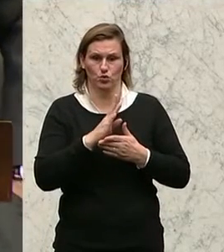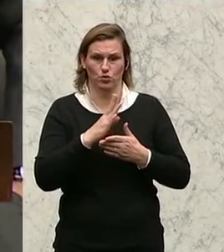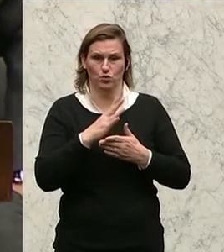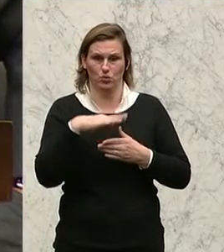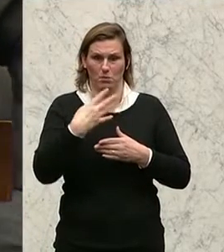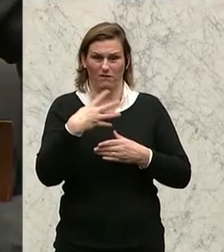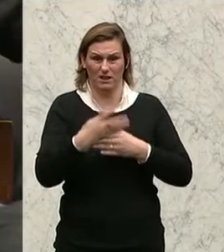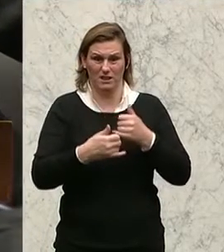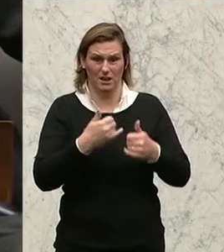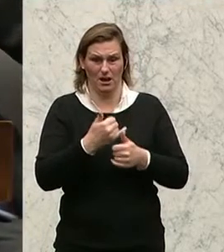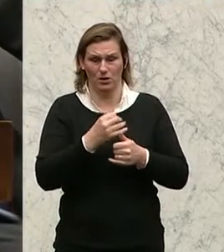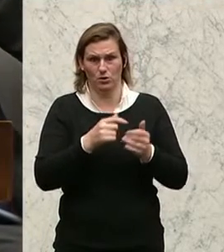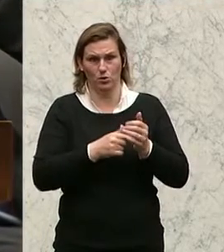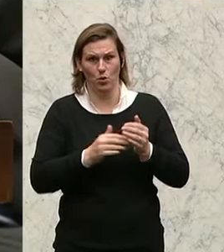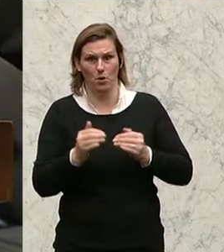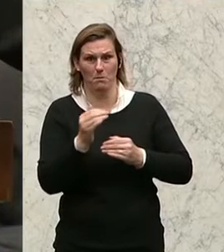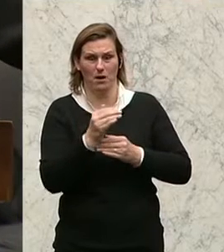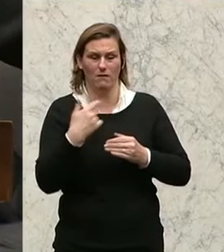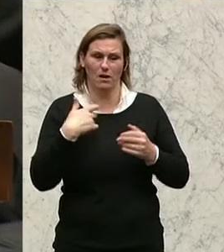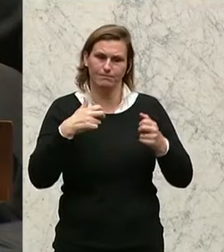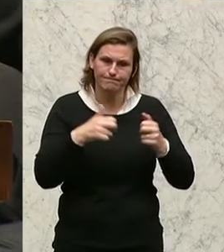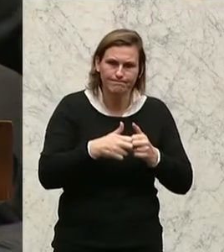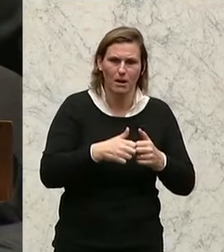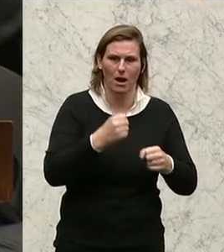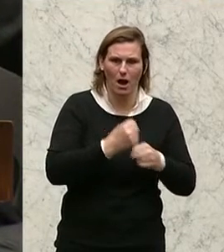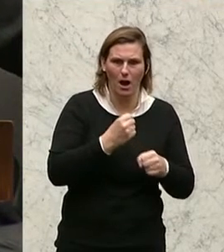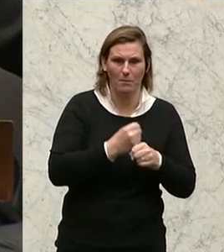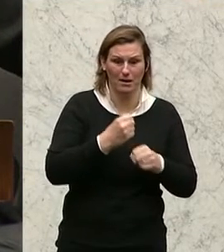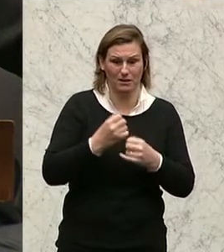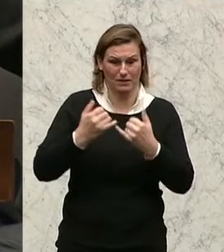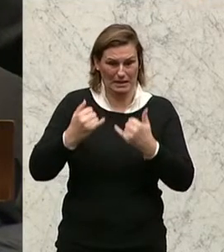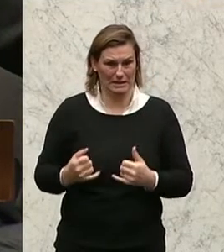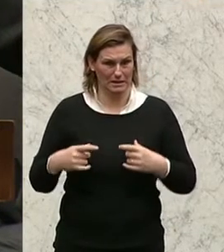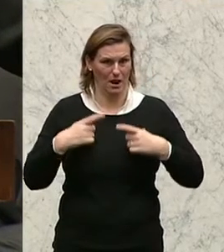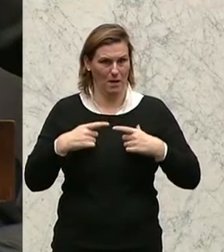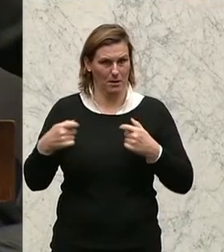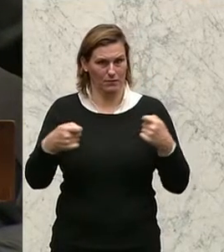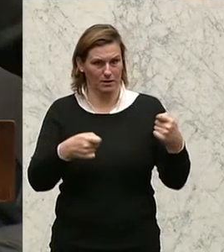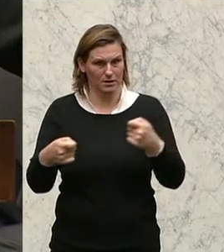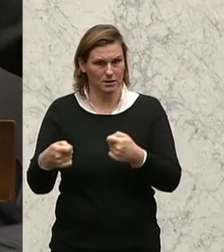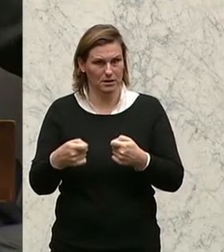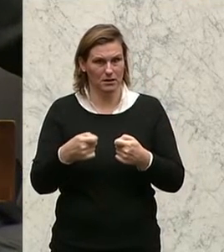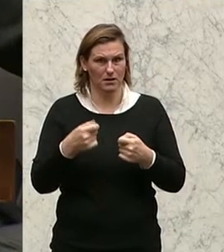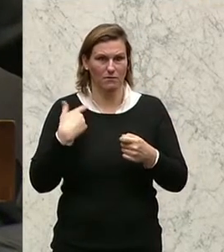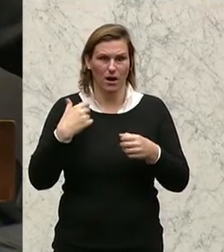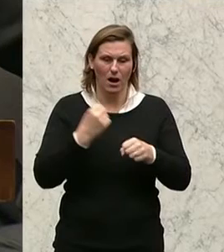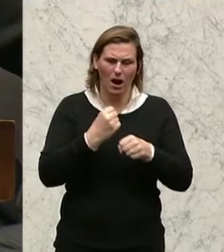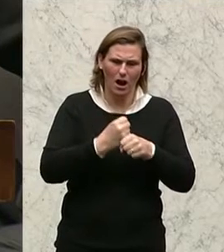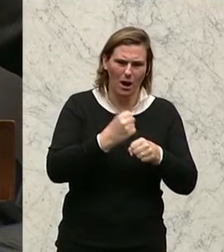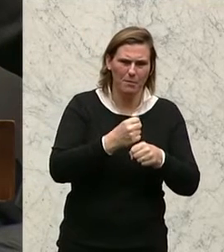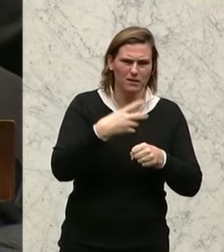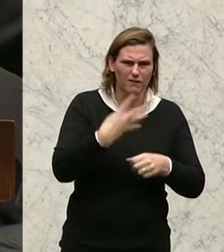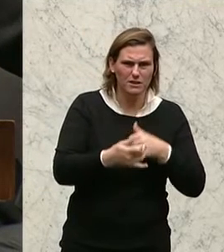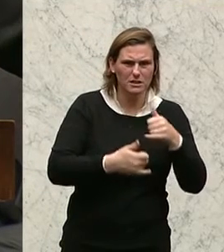diesem Land hart gearbeitet haben, um unsere Gegenwart zu finanzieren, die 40 Jahre in den